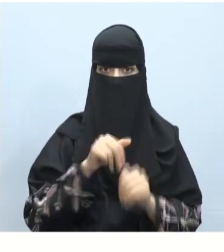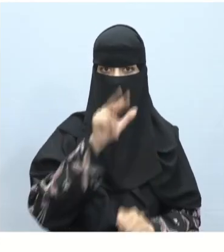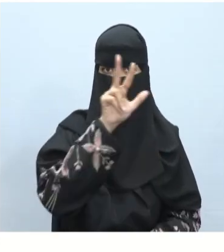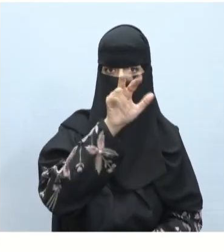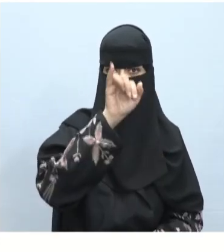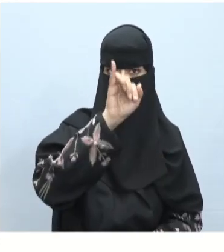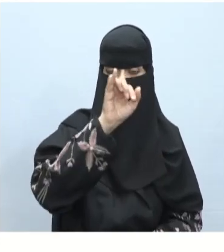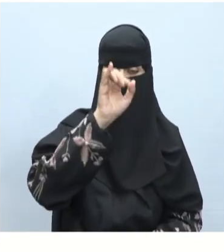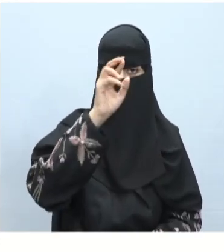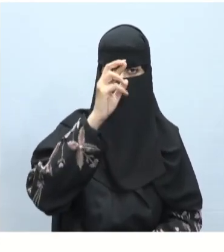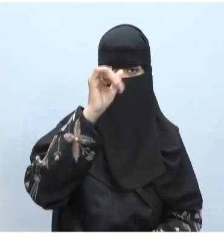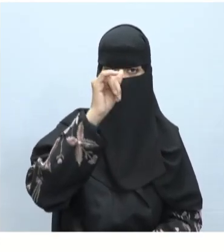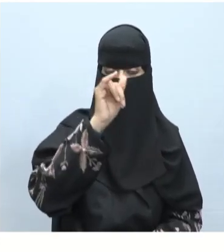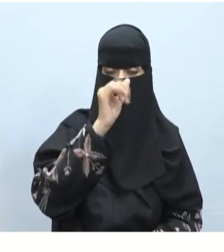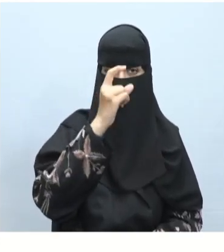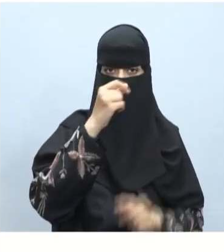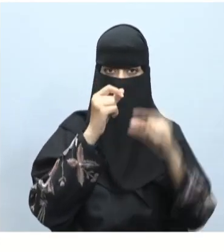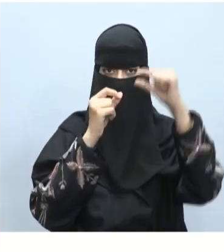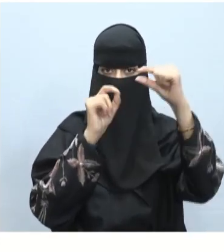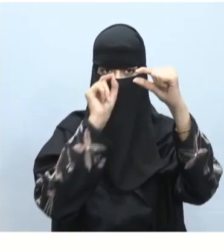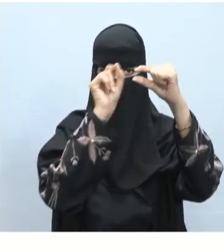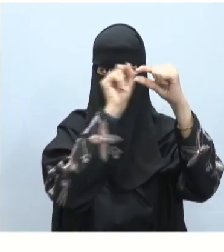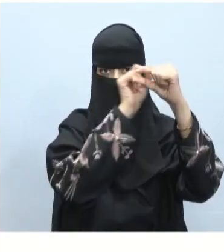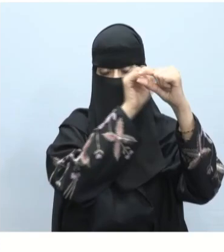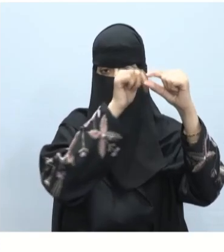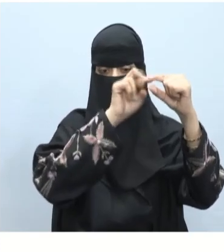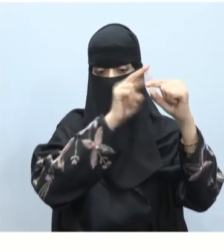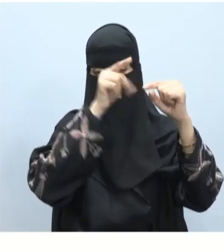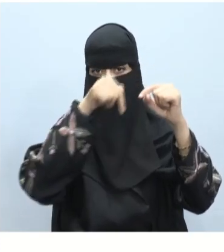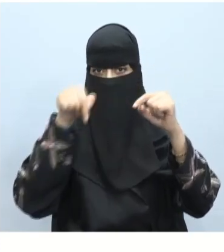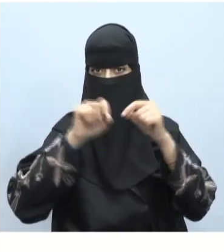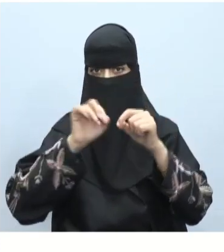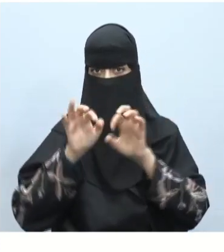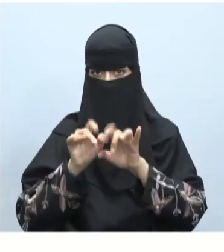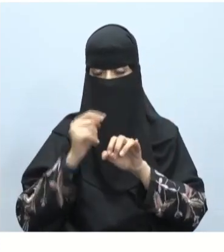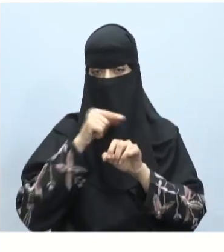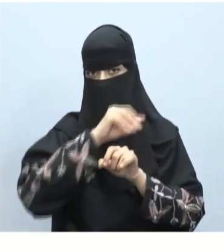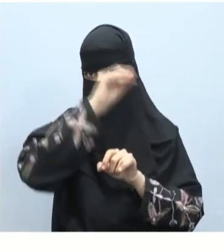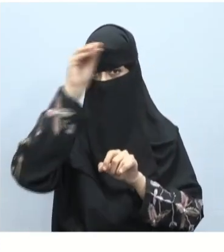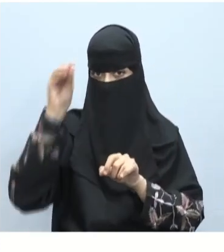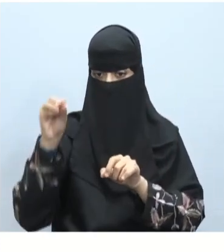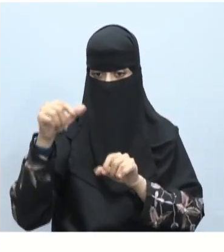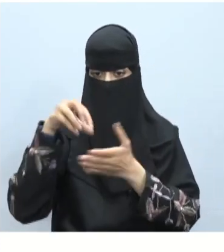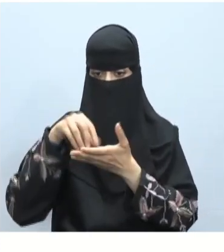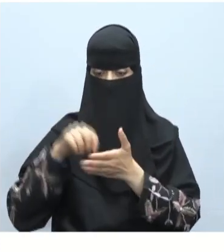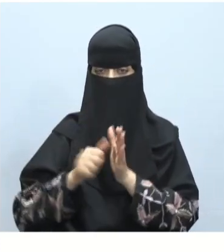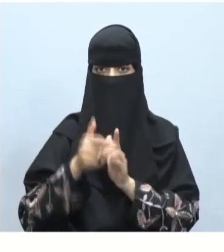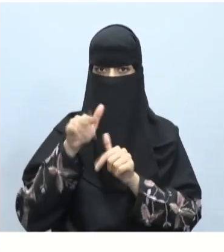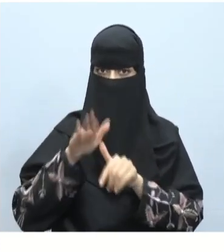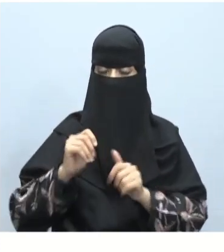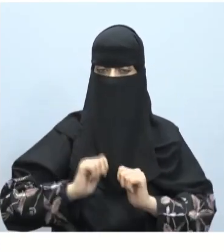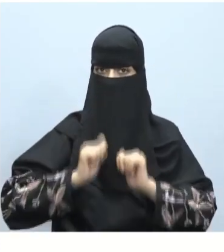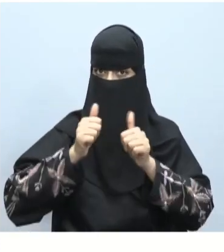تستطيع نقل مربع النص في الصفحة بسحبه إلى موقعه الجديد أيضا ذكرنا أنك